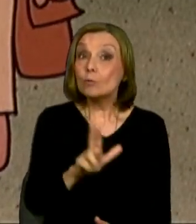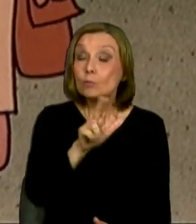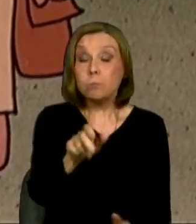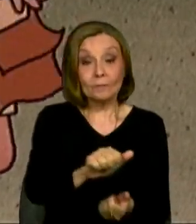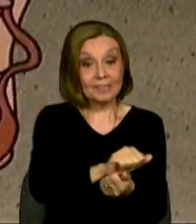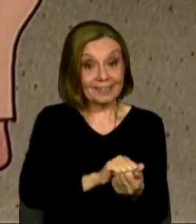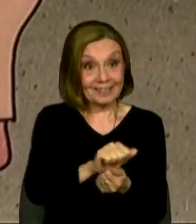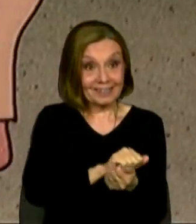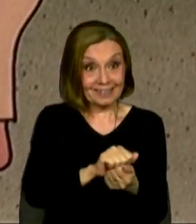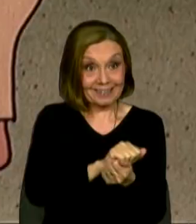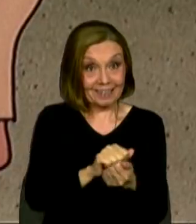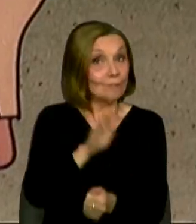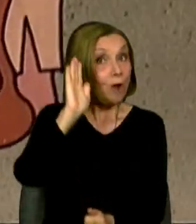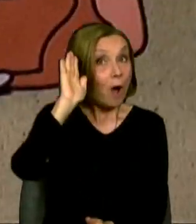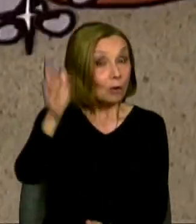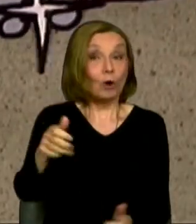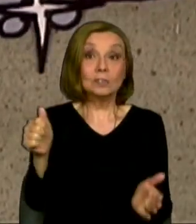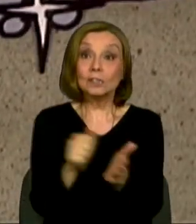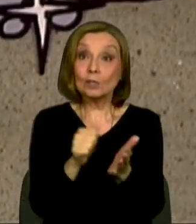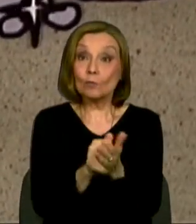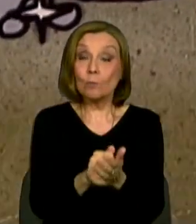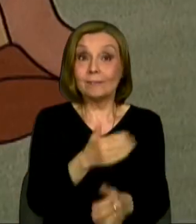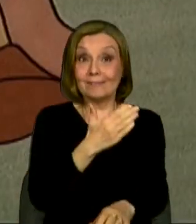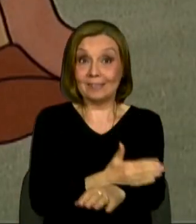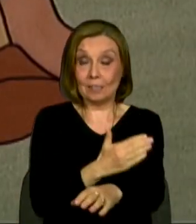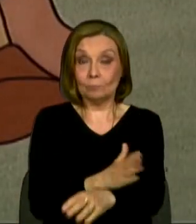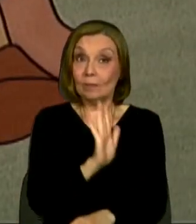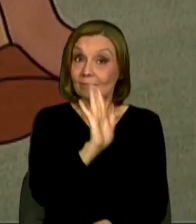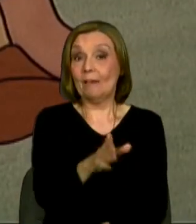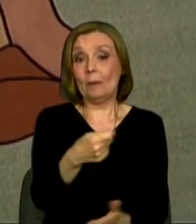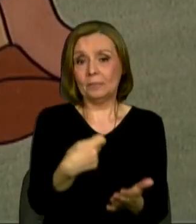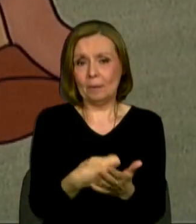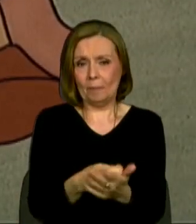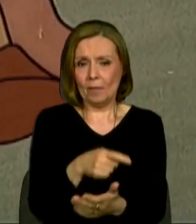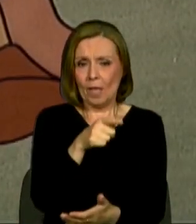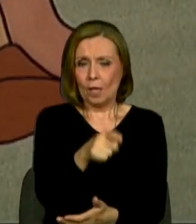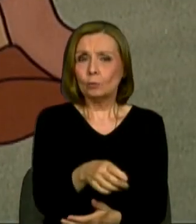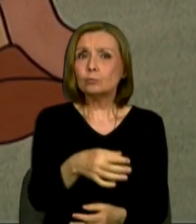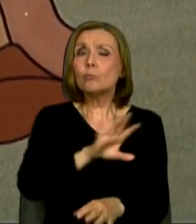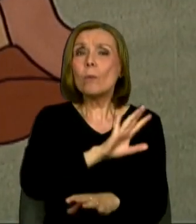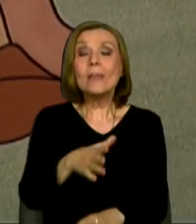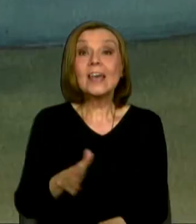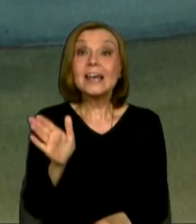Bež si kúpiť krpce Tu máš peniaze Ale ved sú to šupiny